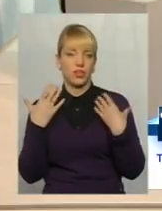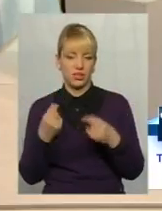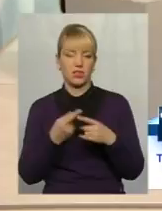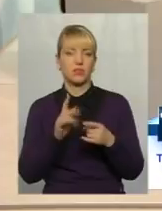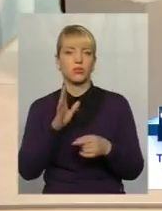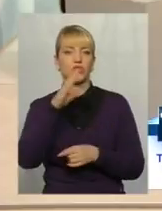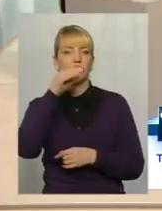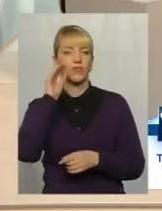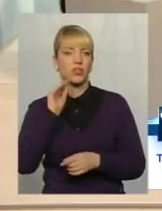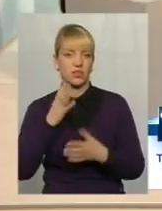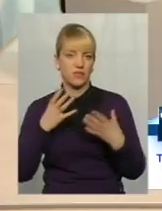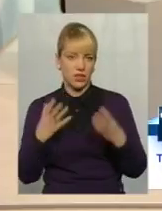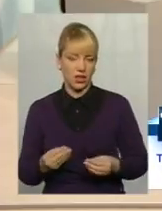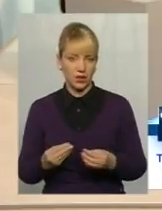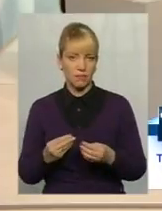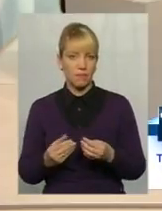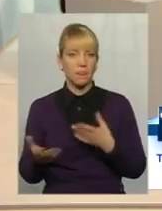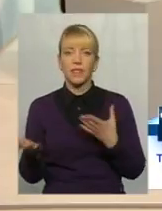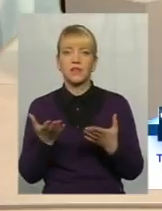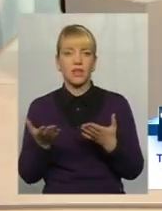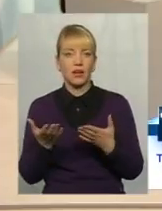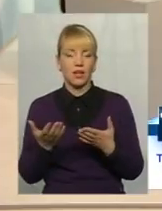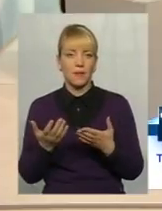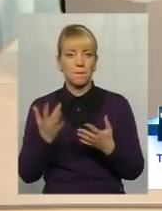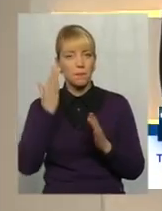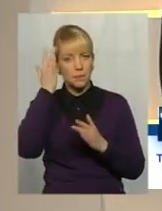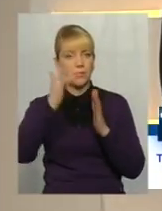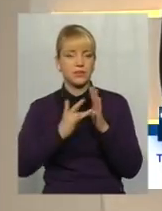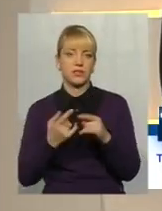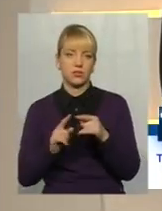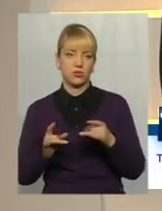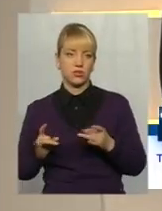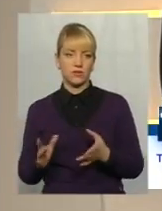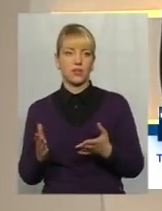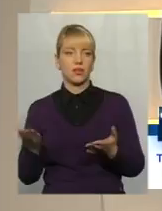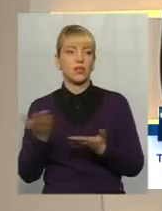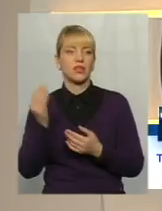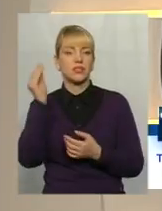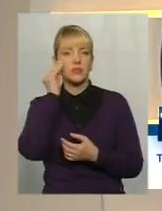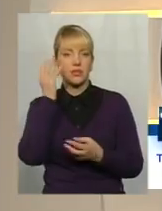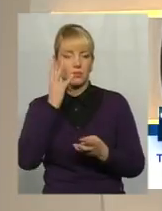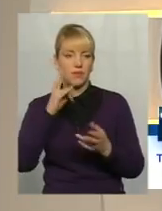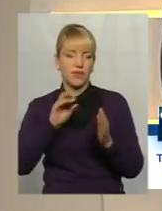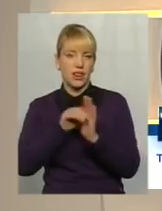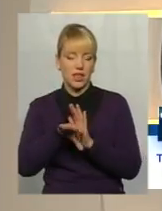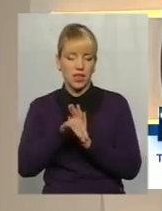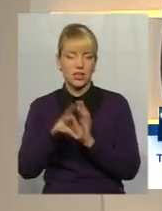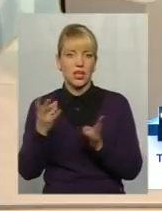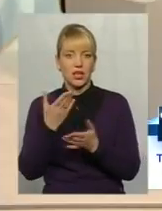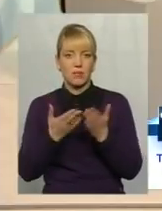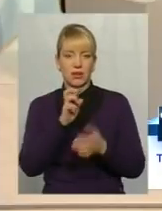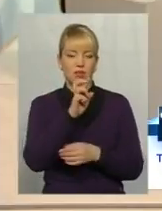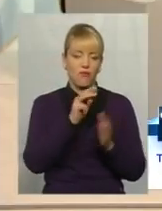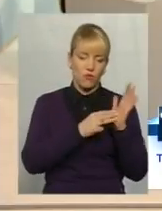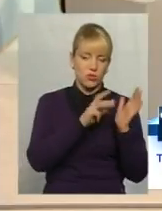день. Яка місія цього свята? Який сенс потрібно в нього вкласти? Якщо 8 березня ми